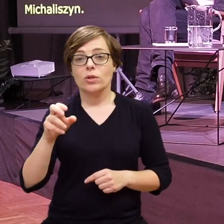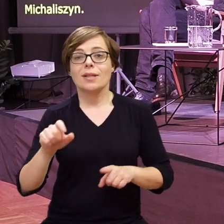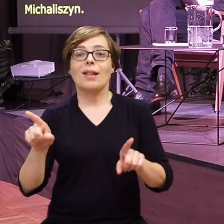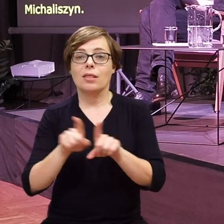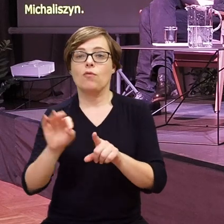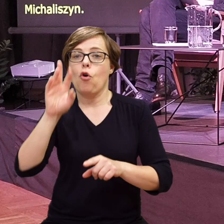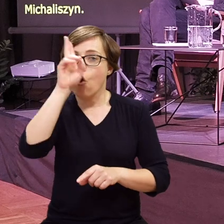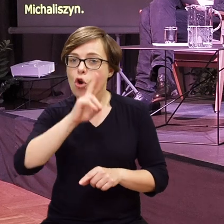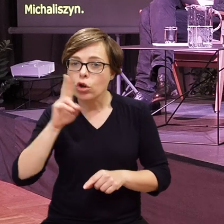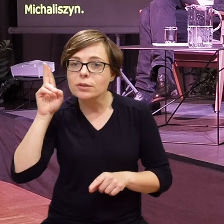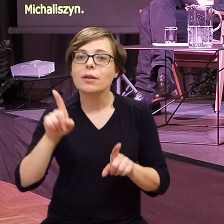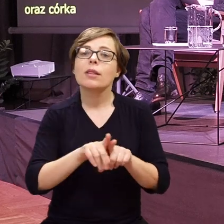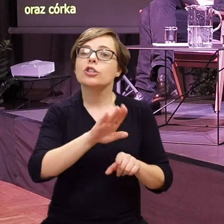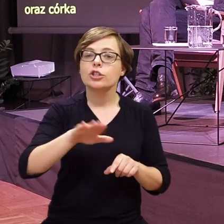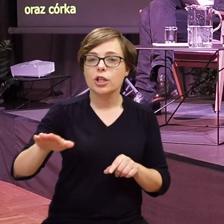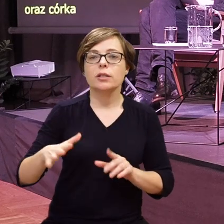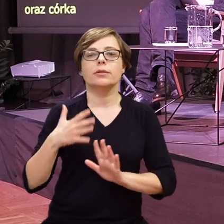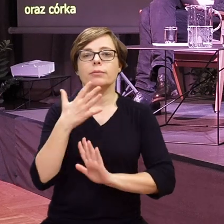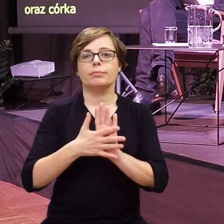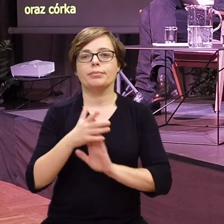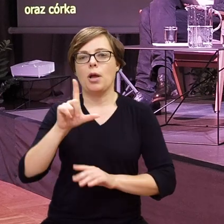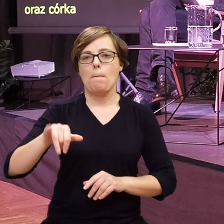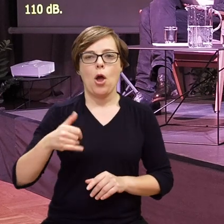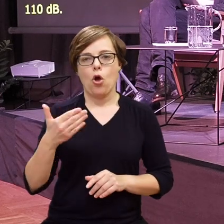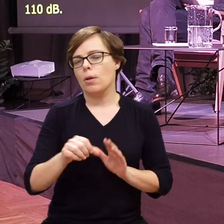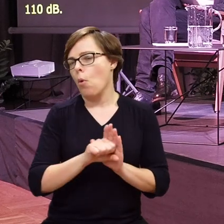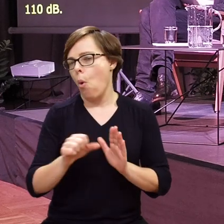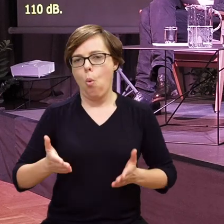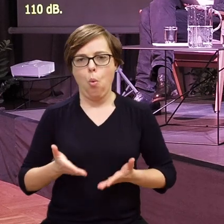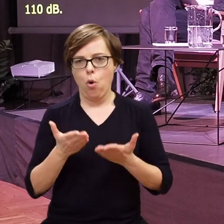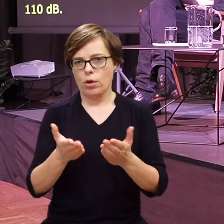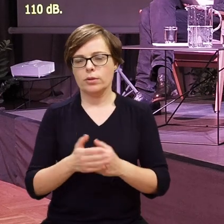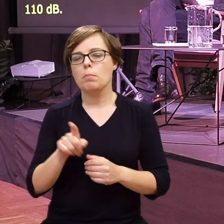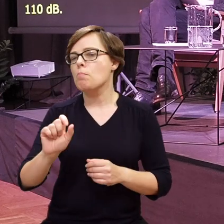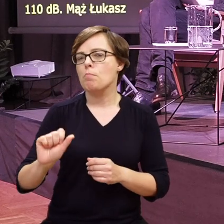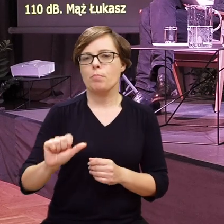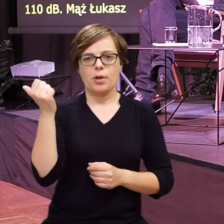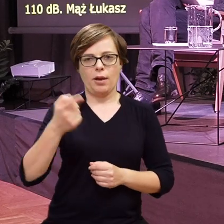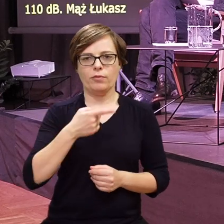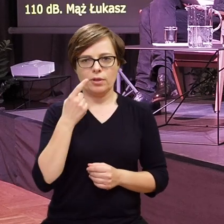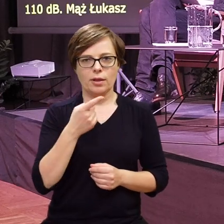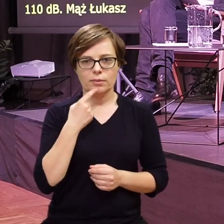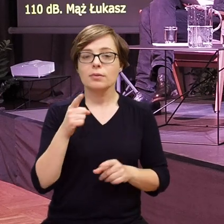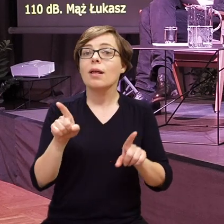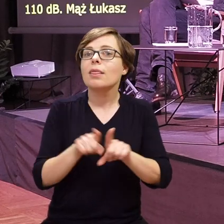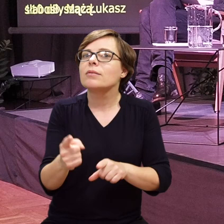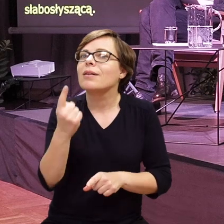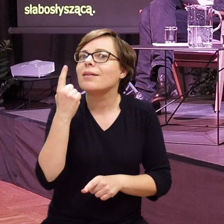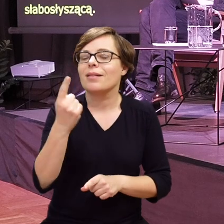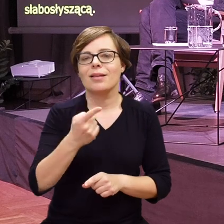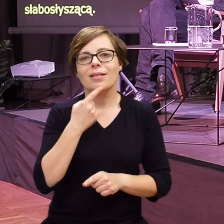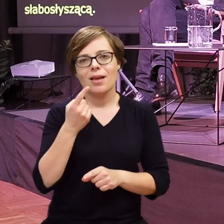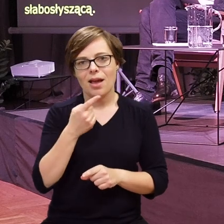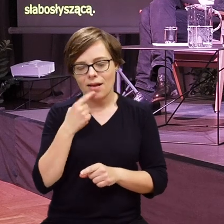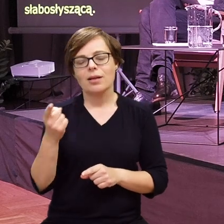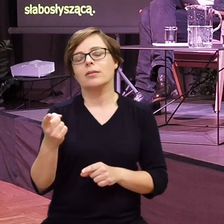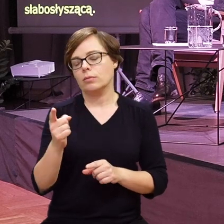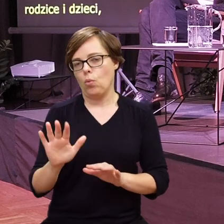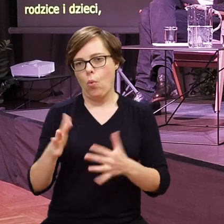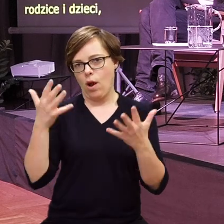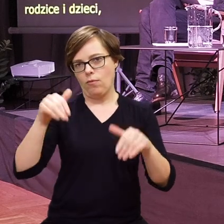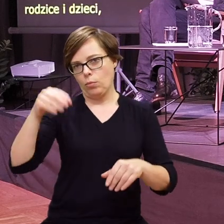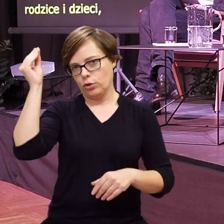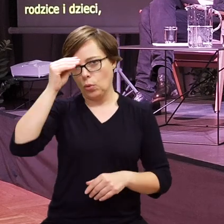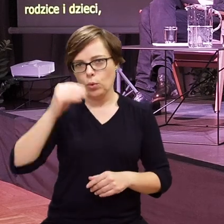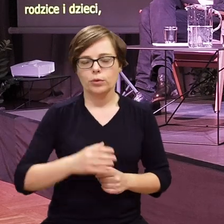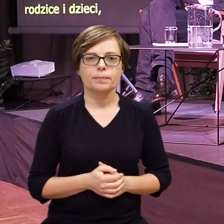posługuje się PJM od urodzenia. To ich pierwszy język i jedyny, którego bez trudu mogli